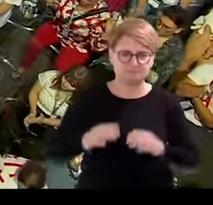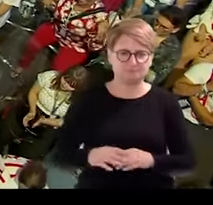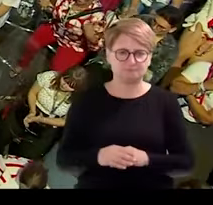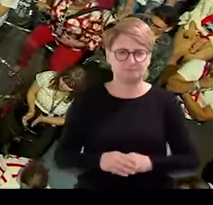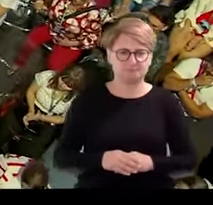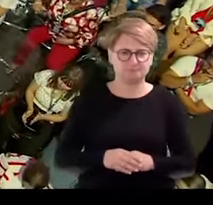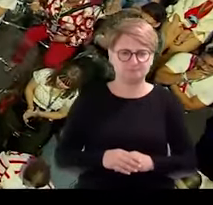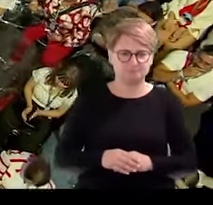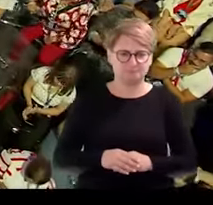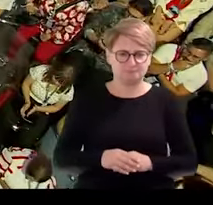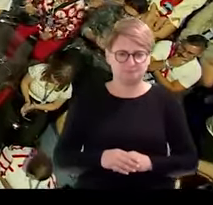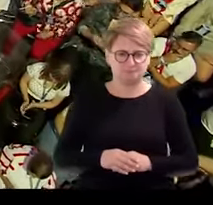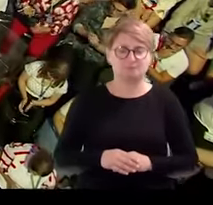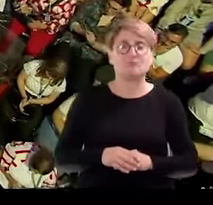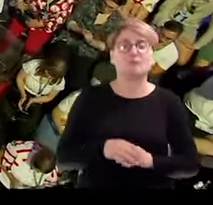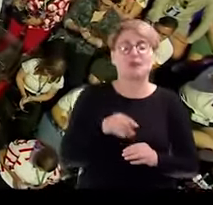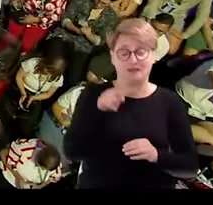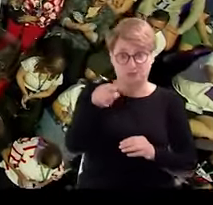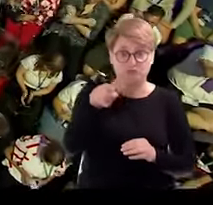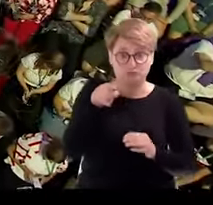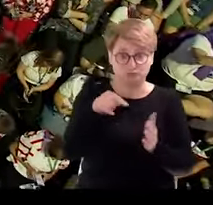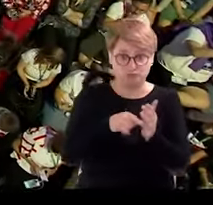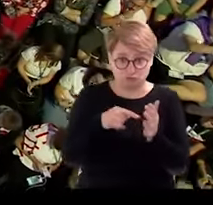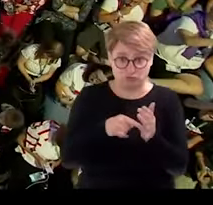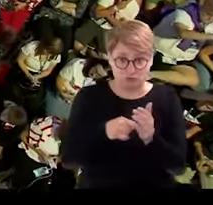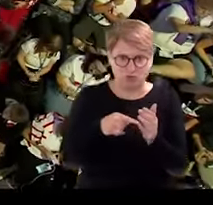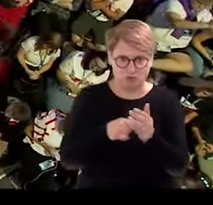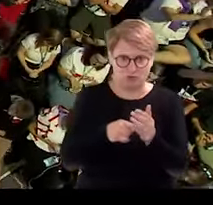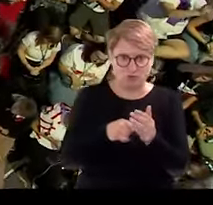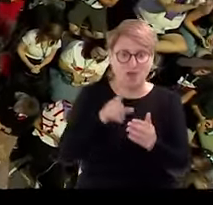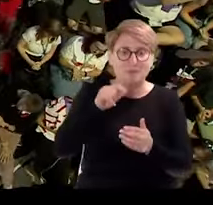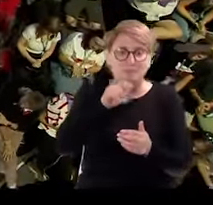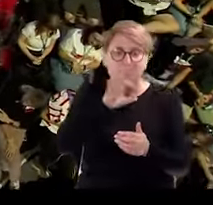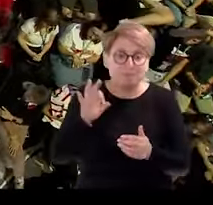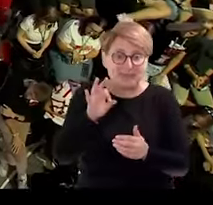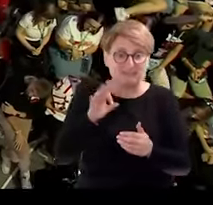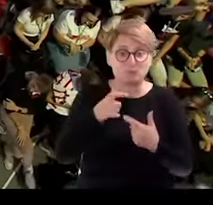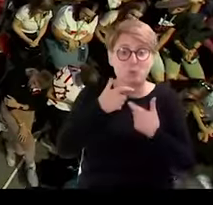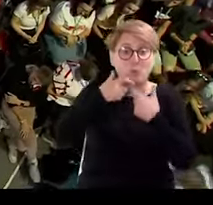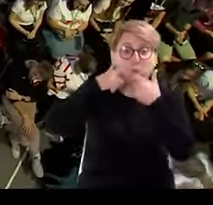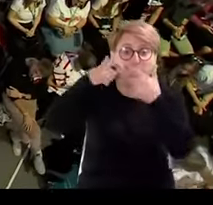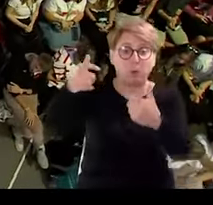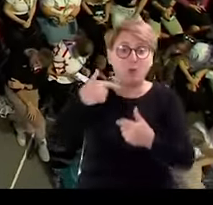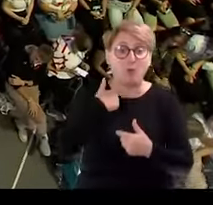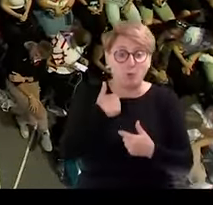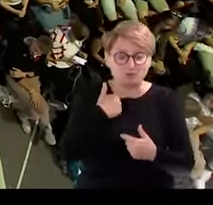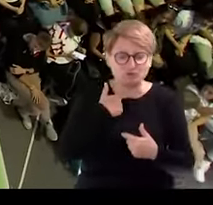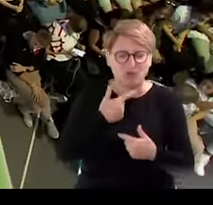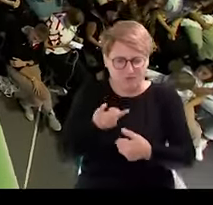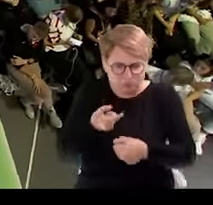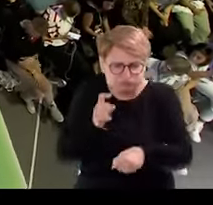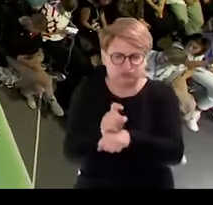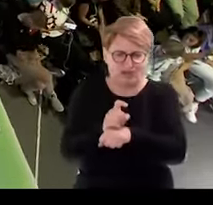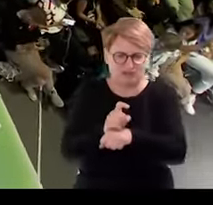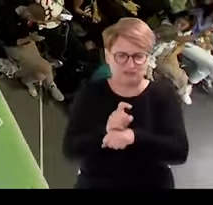I który jako radny PiS zagłosował za uchwałą anty-LGBT.